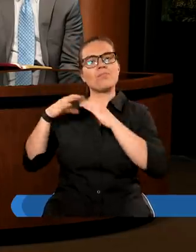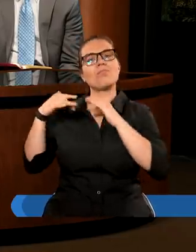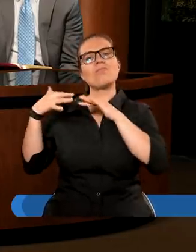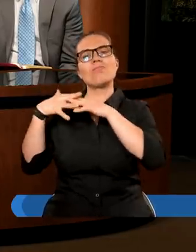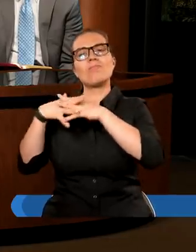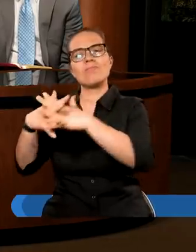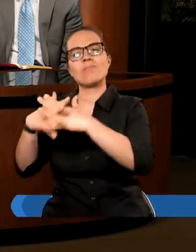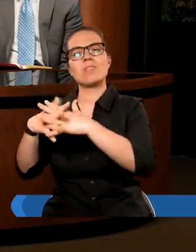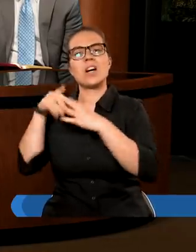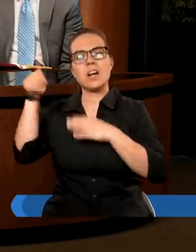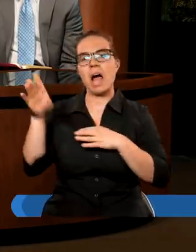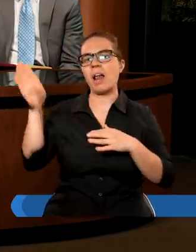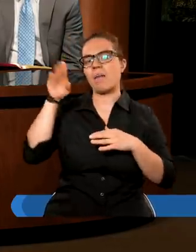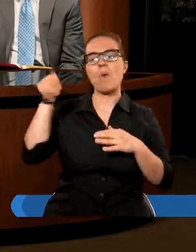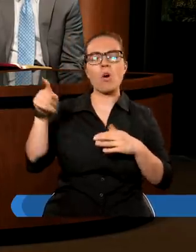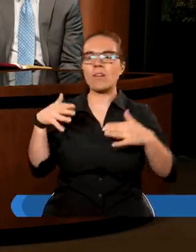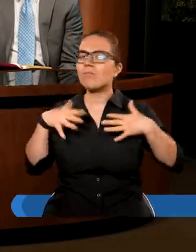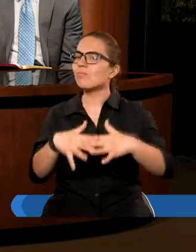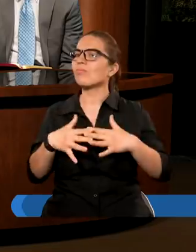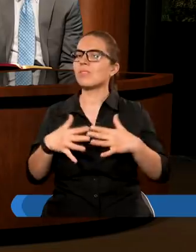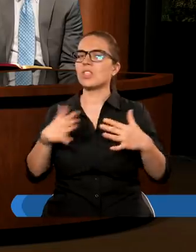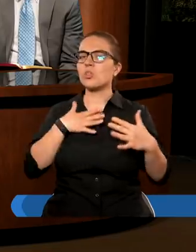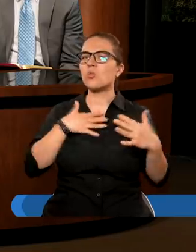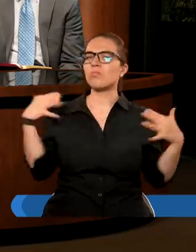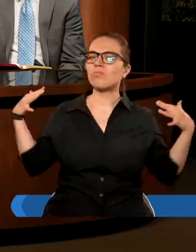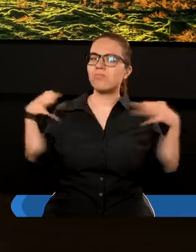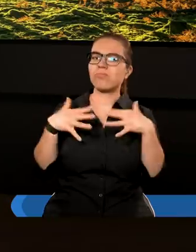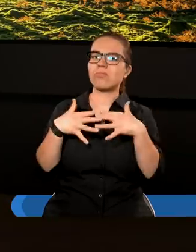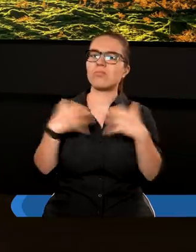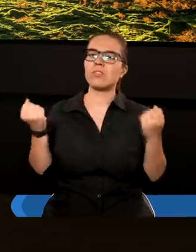z Panem Bogiem. Aby naprawdę być z Nim.